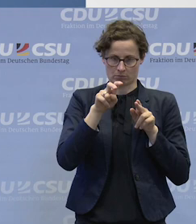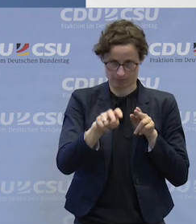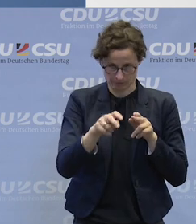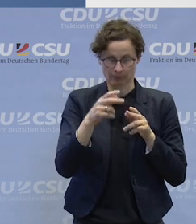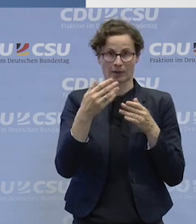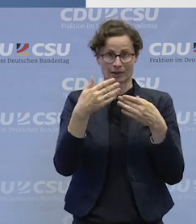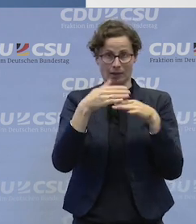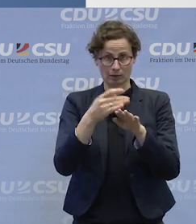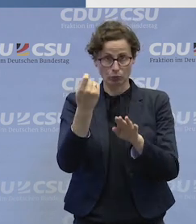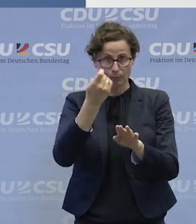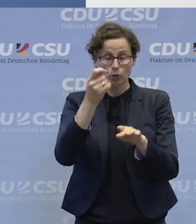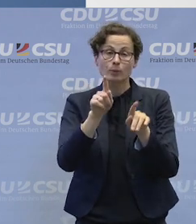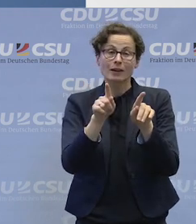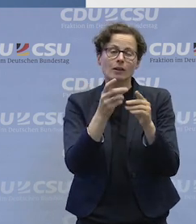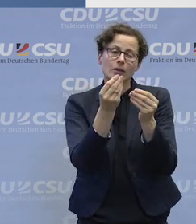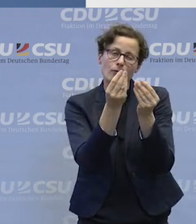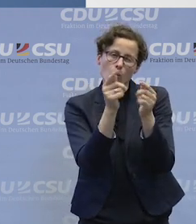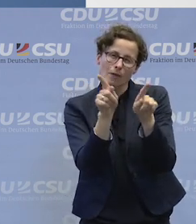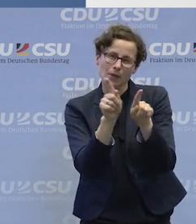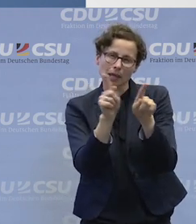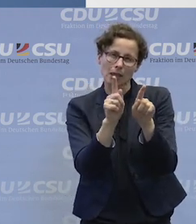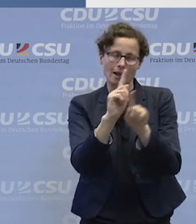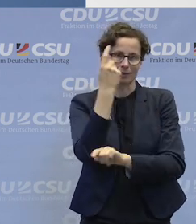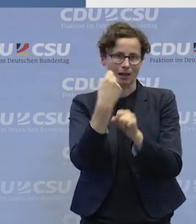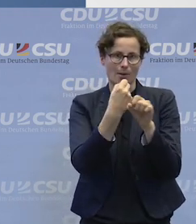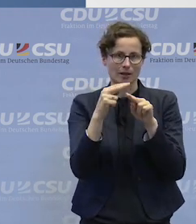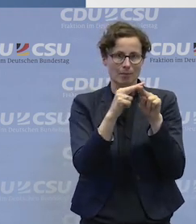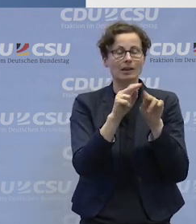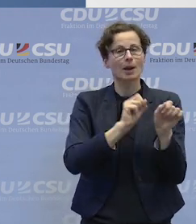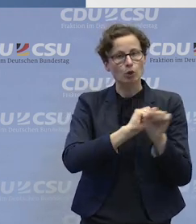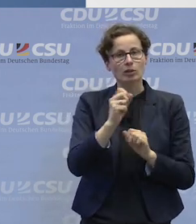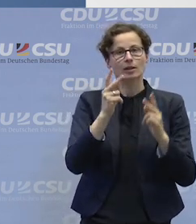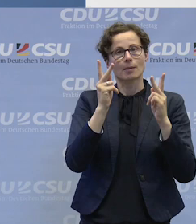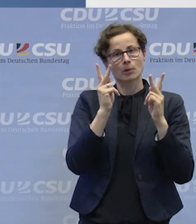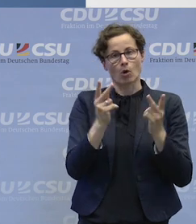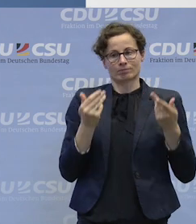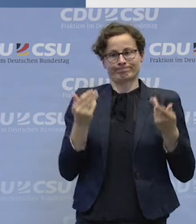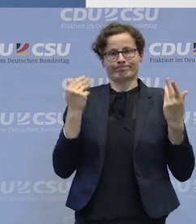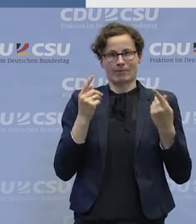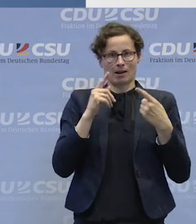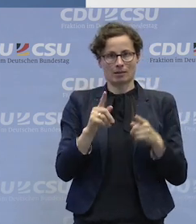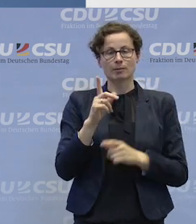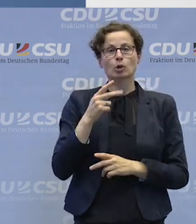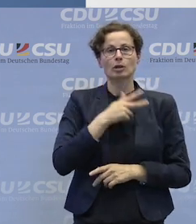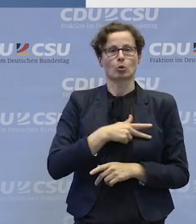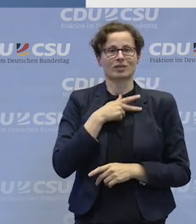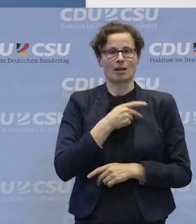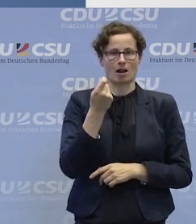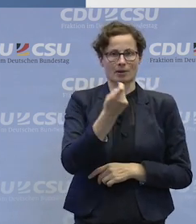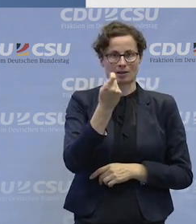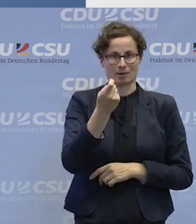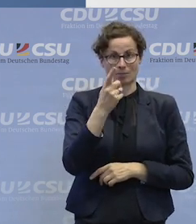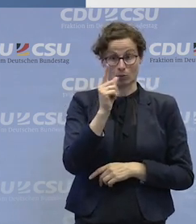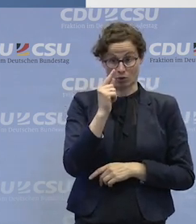Aber der Vorteil ist eben auch, weil es Sozialbetriebe sind, dass beispielsweise auch die Frage nach 20 Jahren Erwerbs und Fähigkeitsrente zu